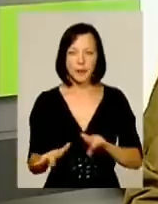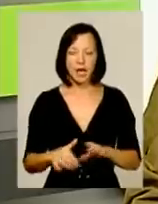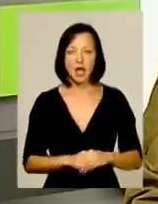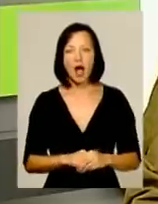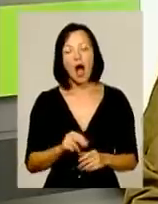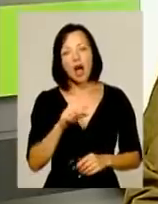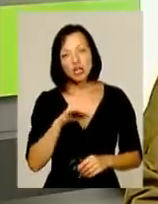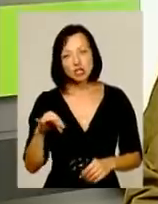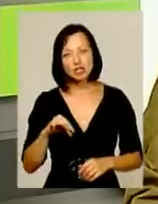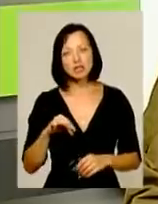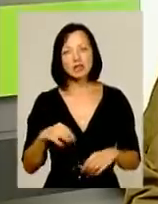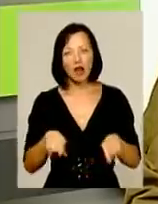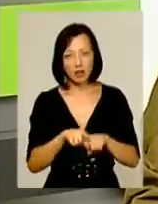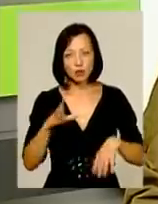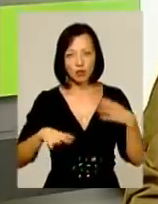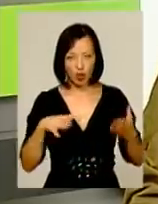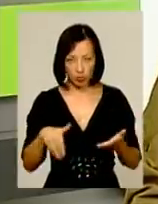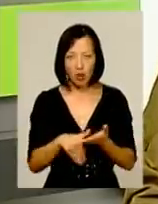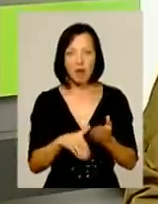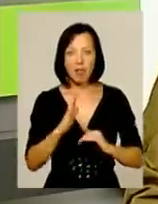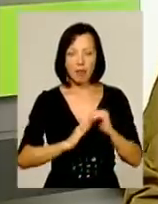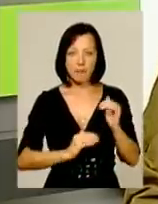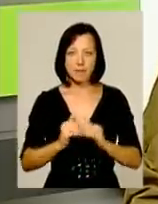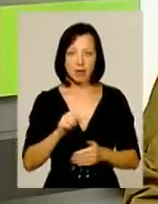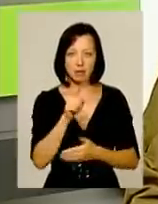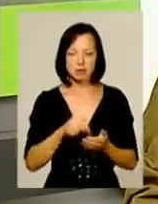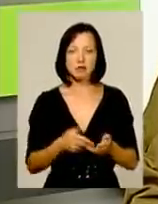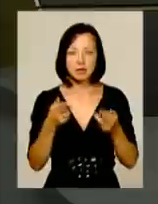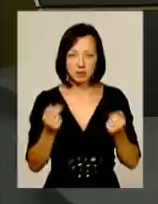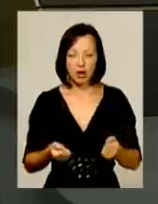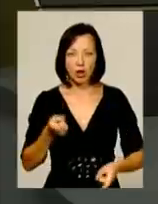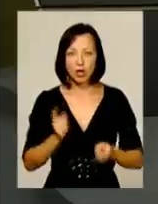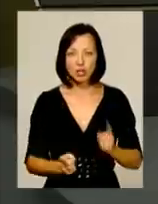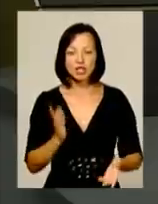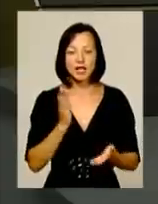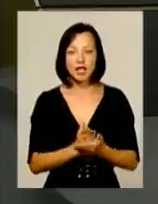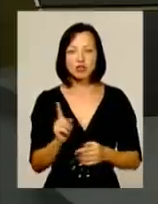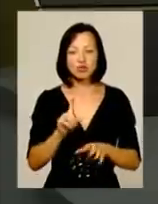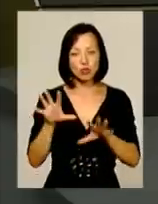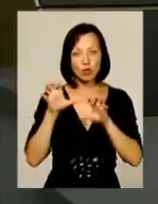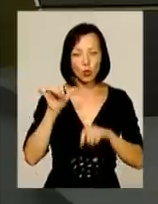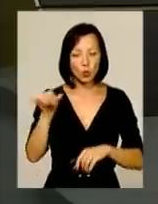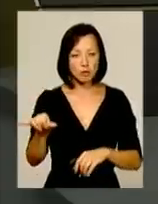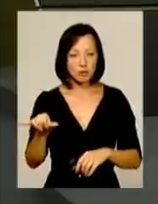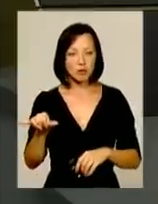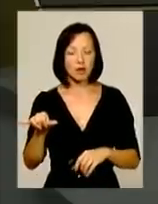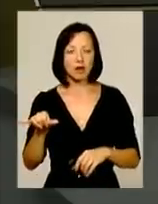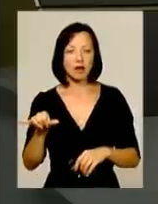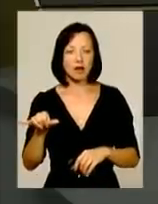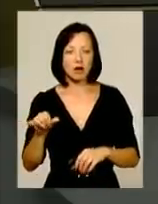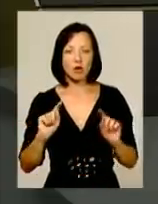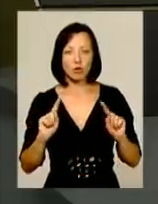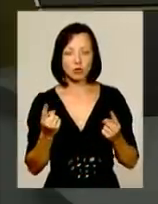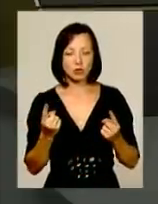А чи на практиці такі тренування допомагають? Звісно, є чому навчатися у них, у них